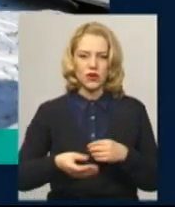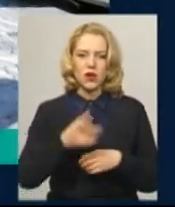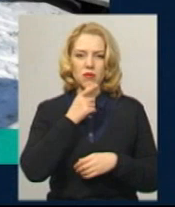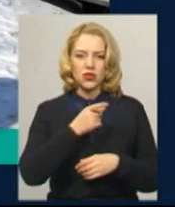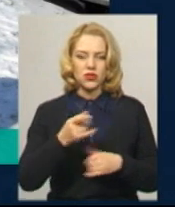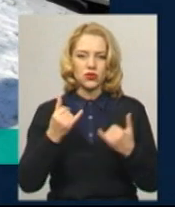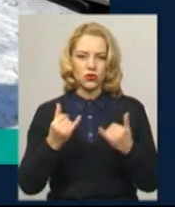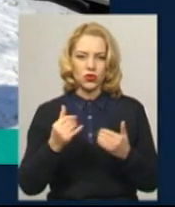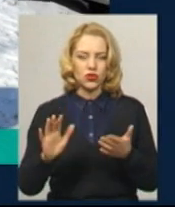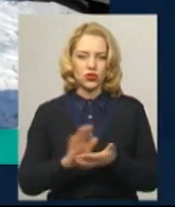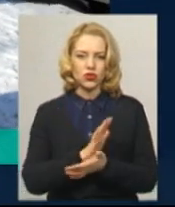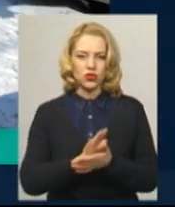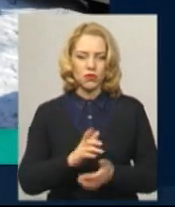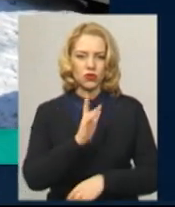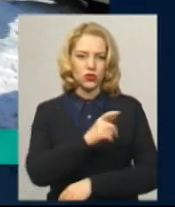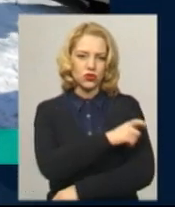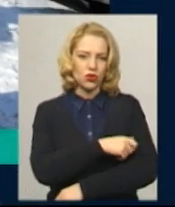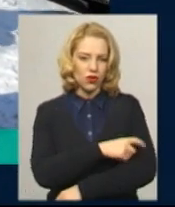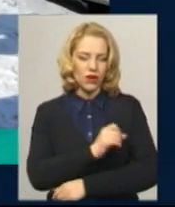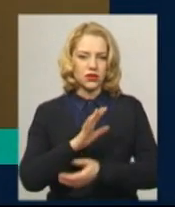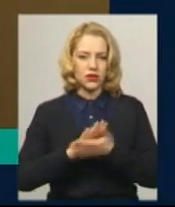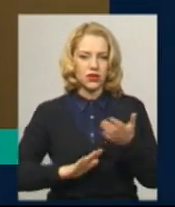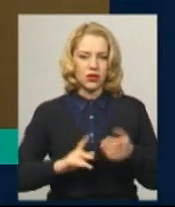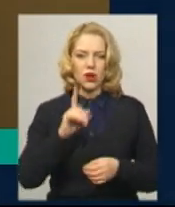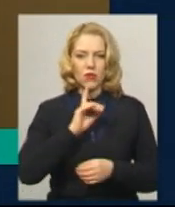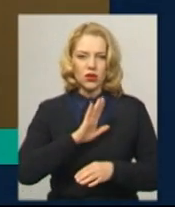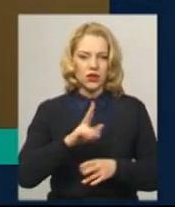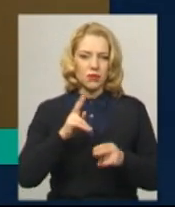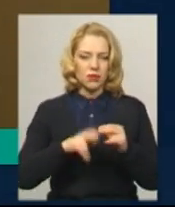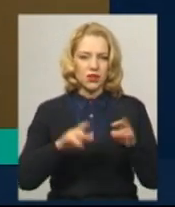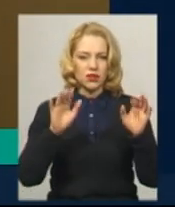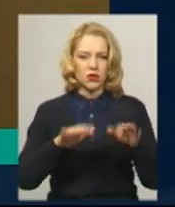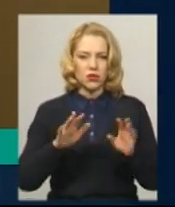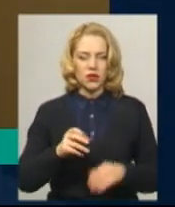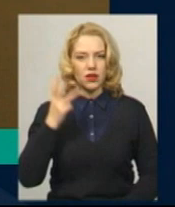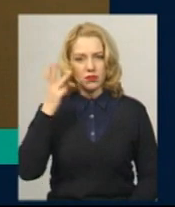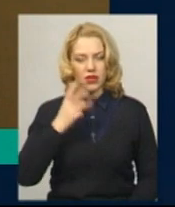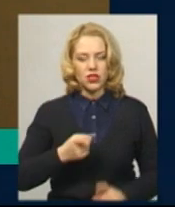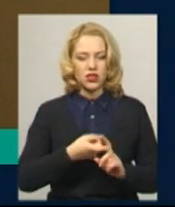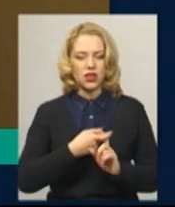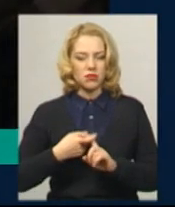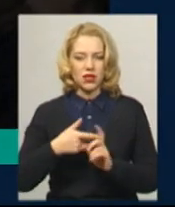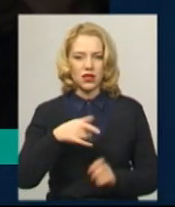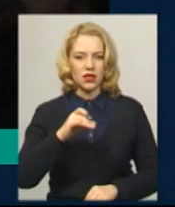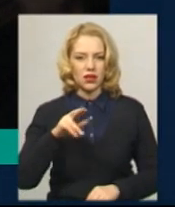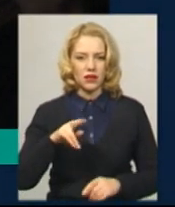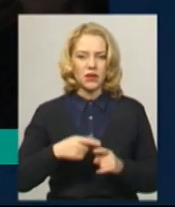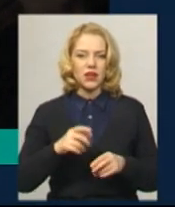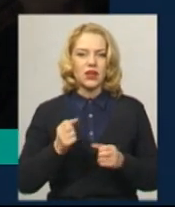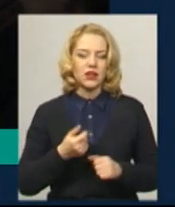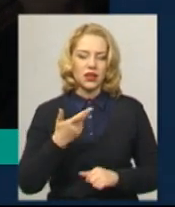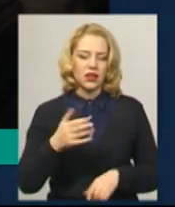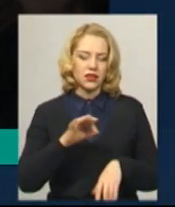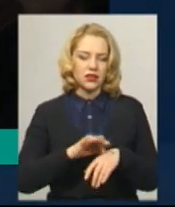жалетиці. Комунальники чергуватимуть і надалі, поки не припиняться опади. На Хмельниччині епідемія грипу. Кількість хворих на грип та ГРВі перевищує